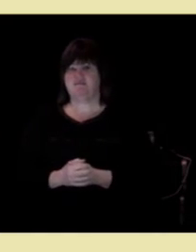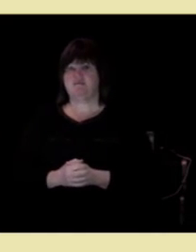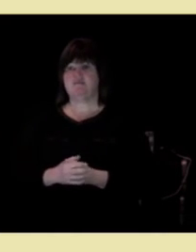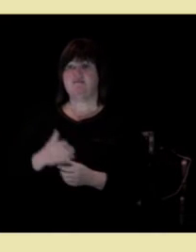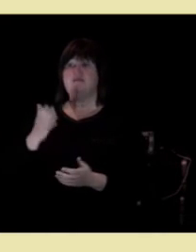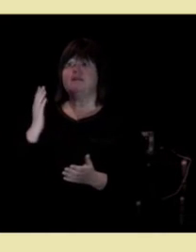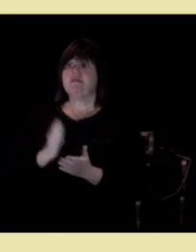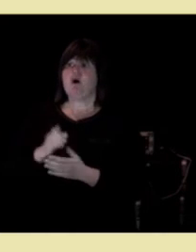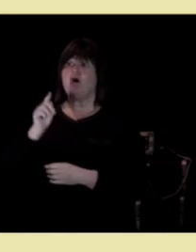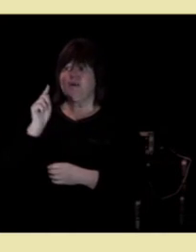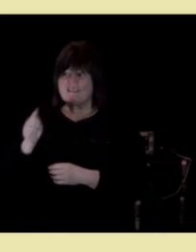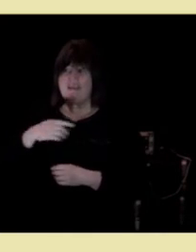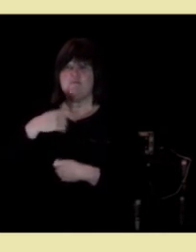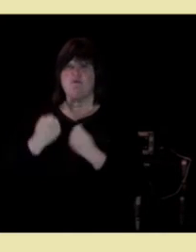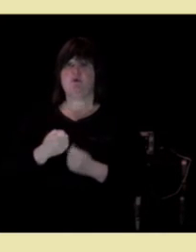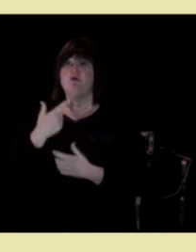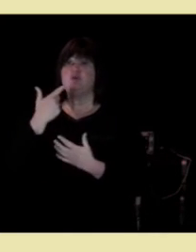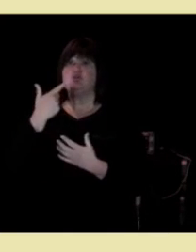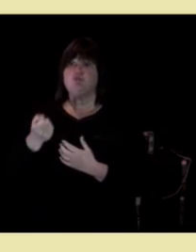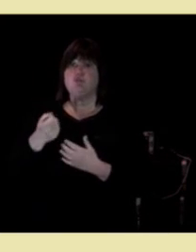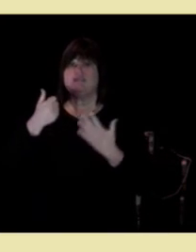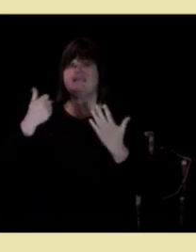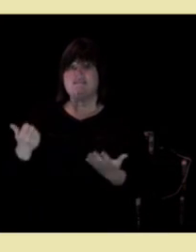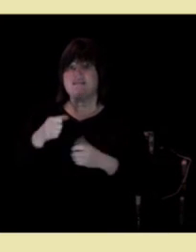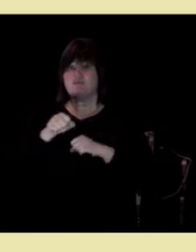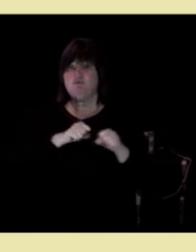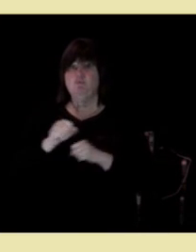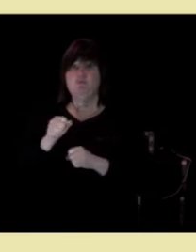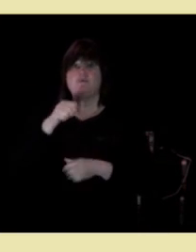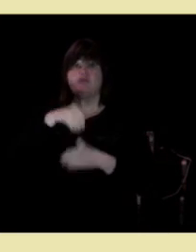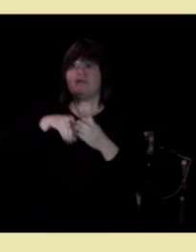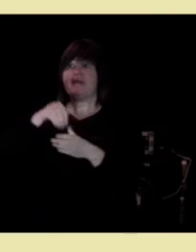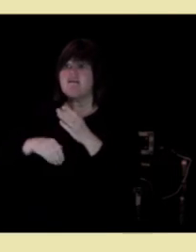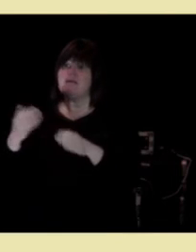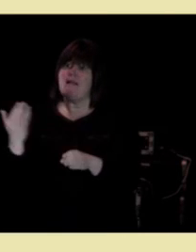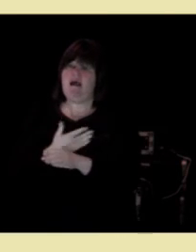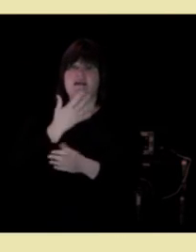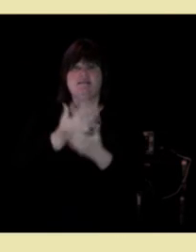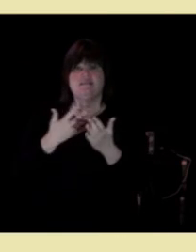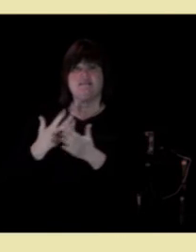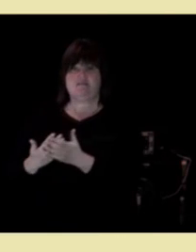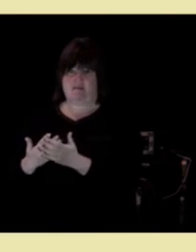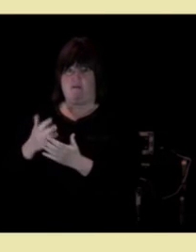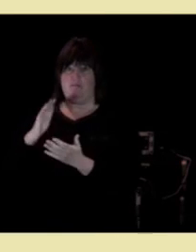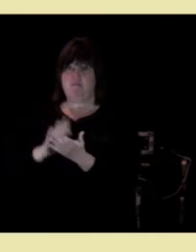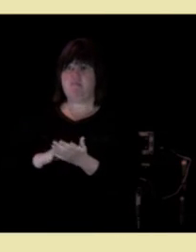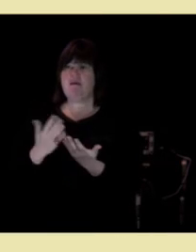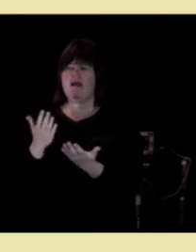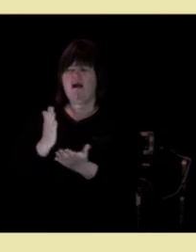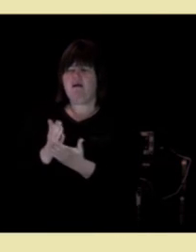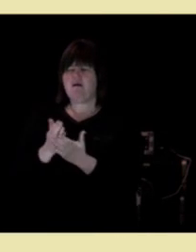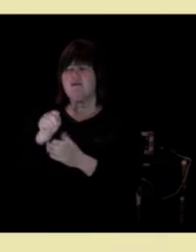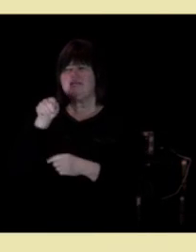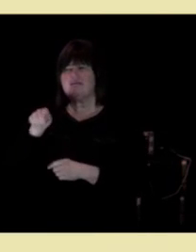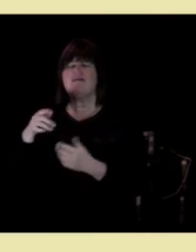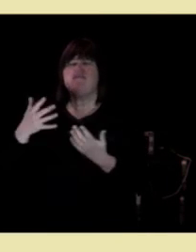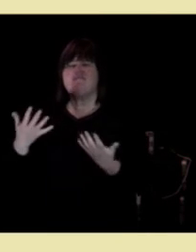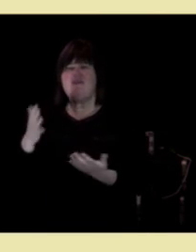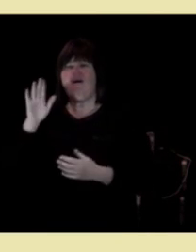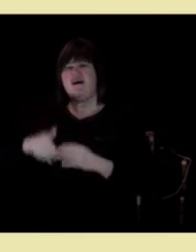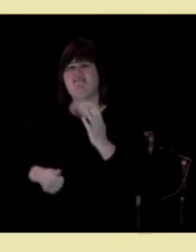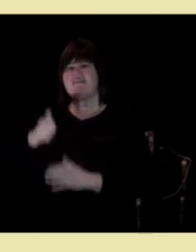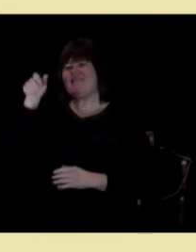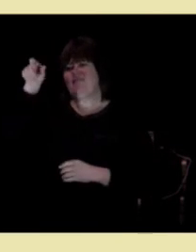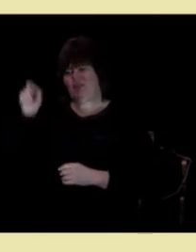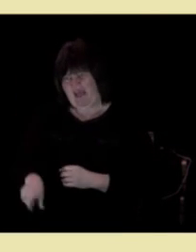gjør de 76 kommunene som deltar i læringsnettverket med nettopp navnet hva er viktig for deg. Målet er